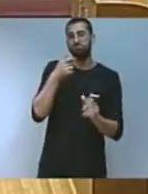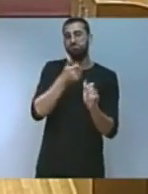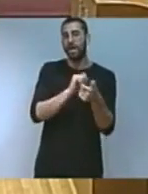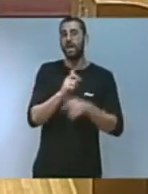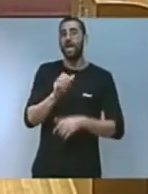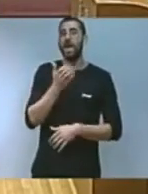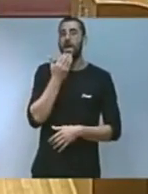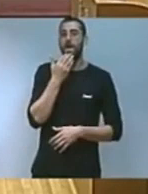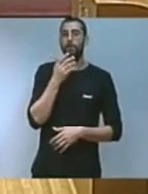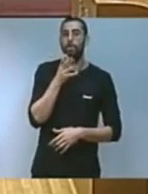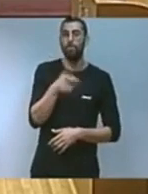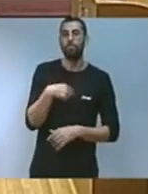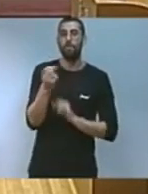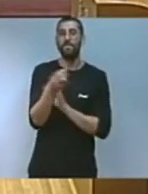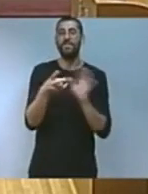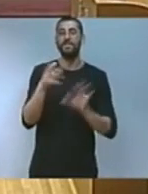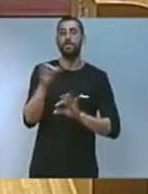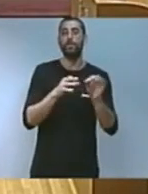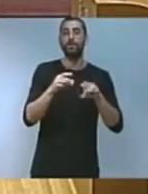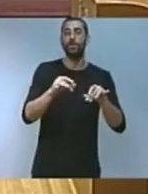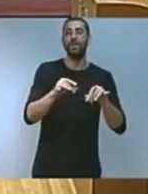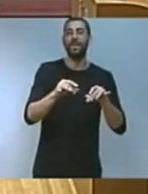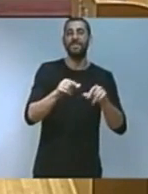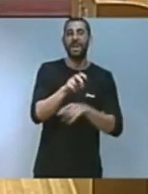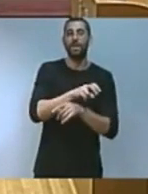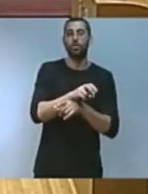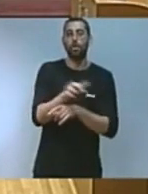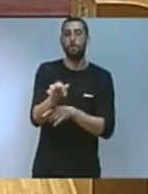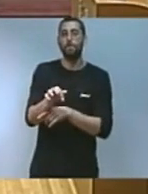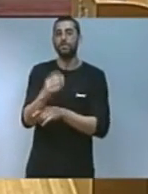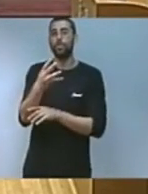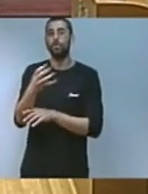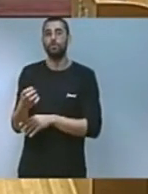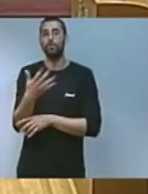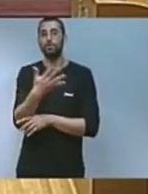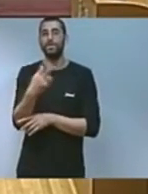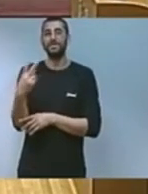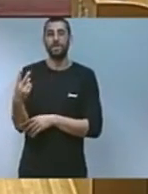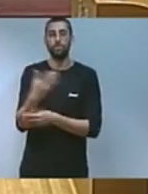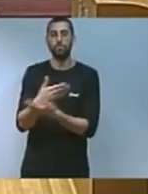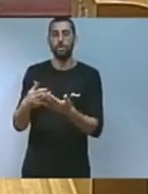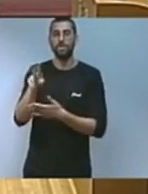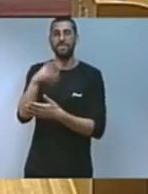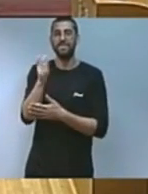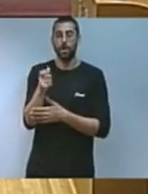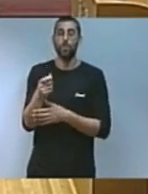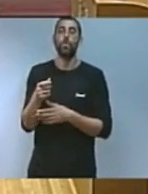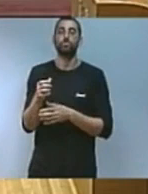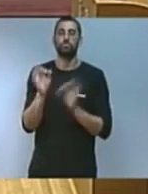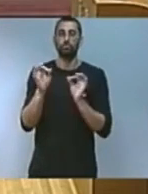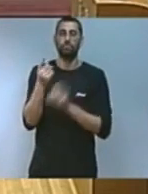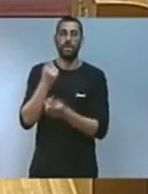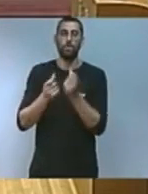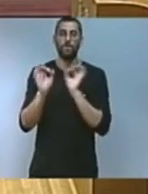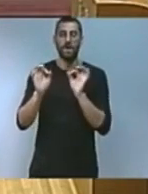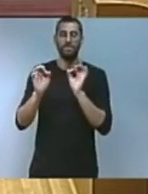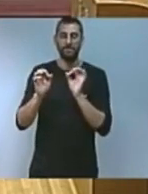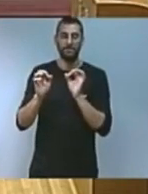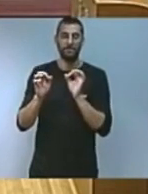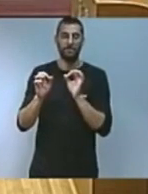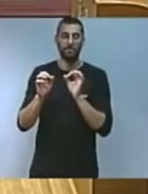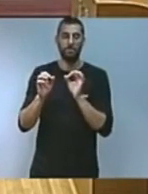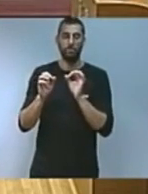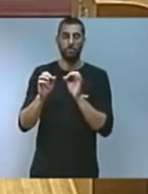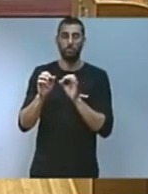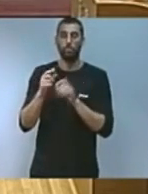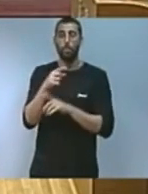agrícola i un volum de negoci de 452 milions d'euros una quarta part del total del 2018 són